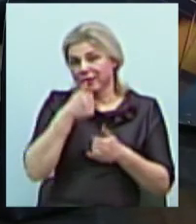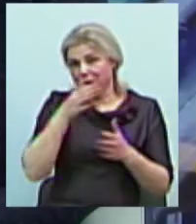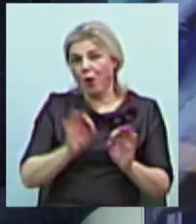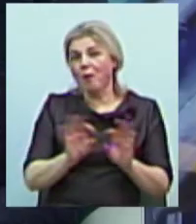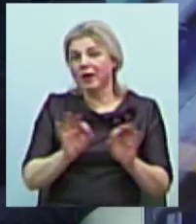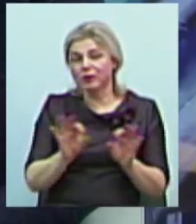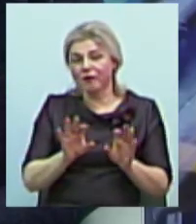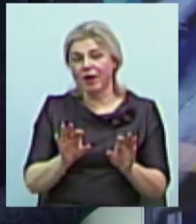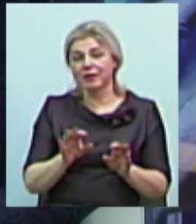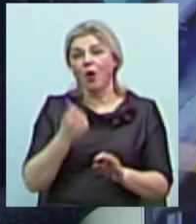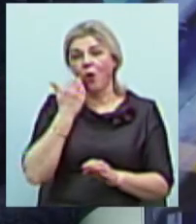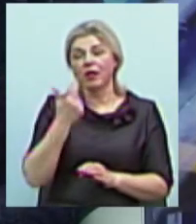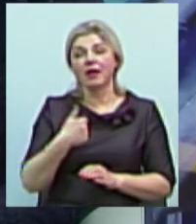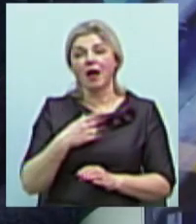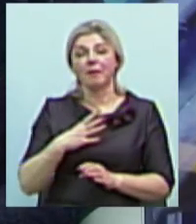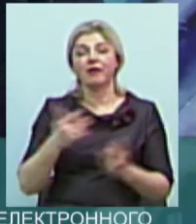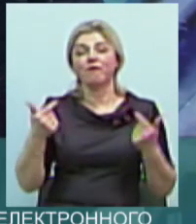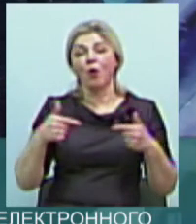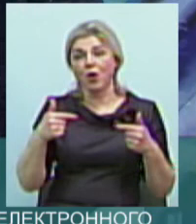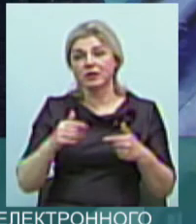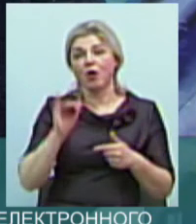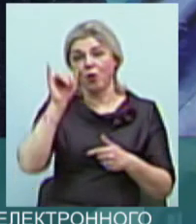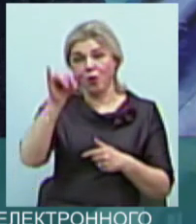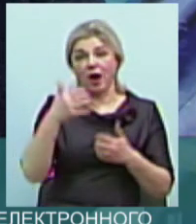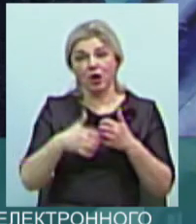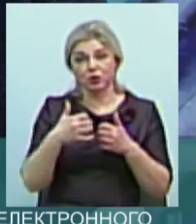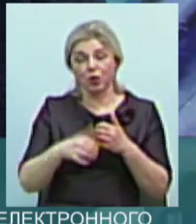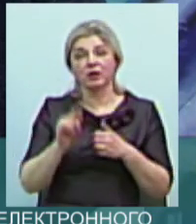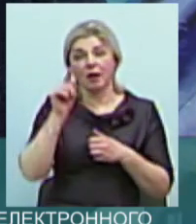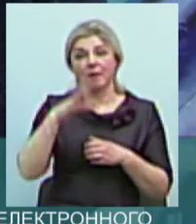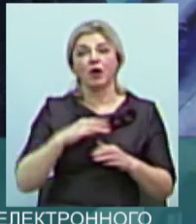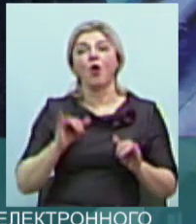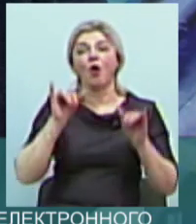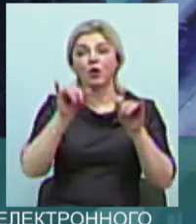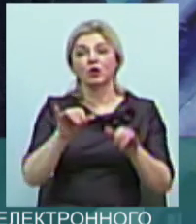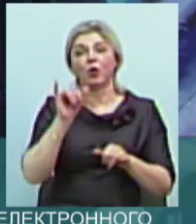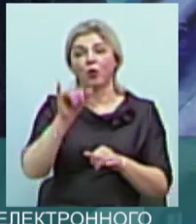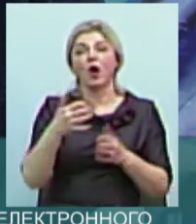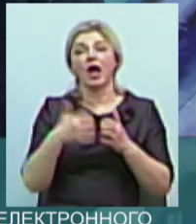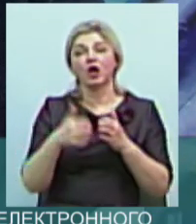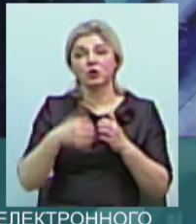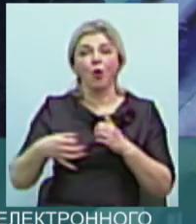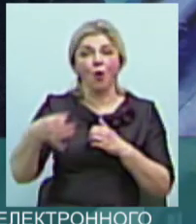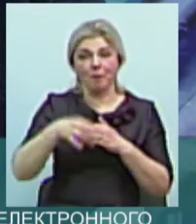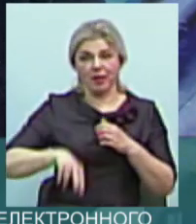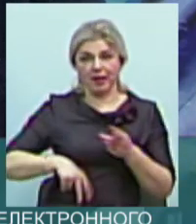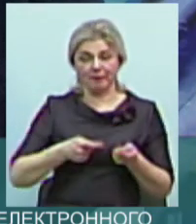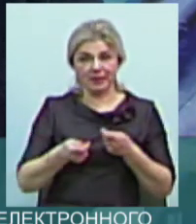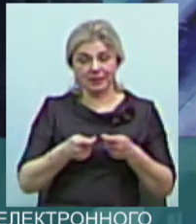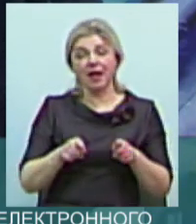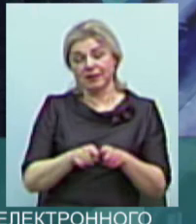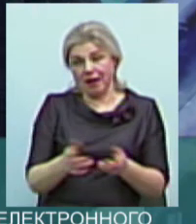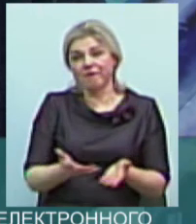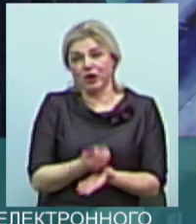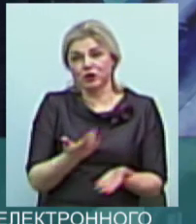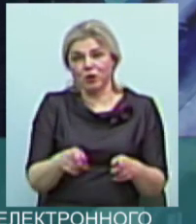Я просто можу сказати, що коли я був у гостях в Херсоні, то ми були у гостях саме в Херсонській облдержадміністрації. Так вийшло